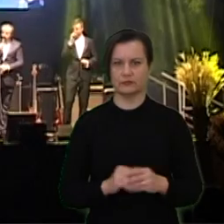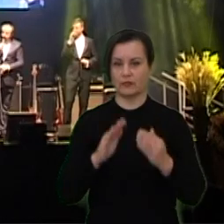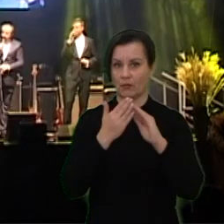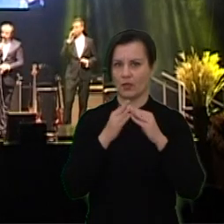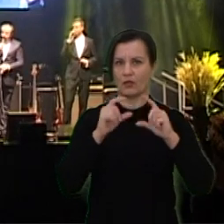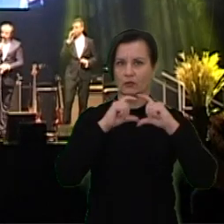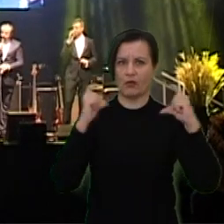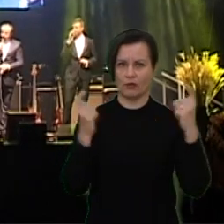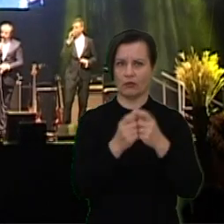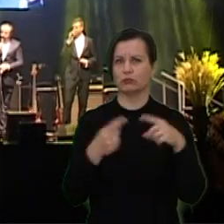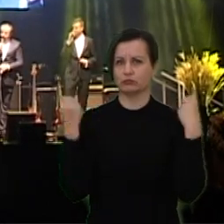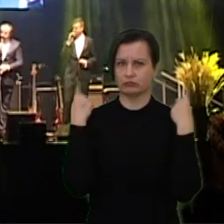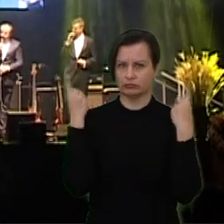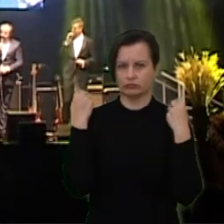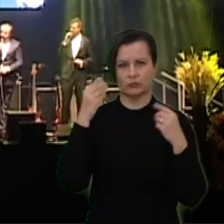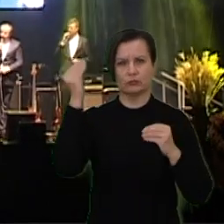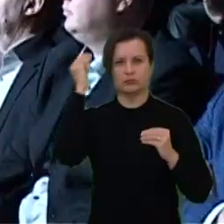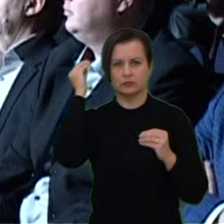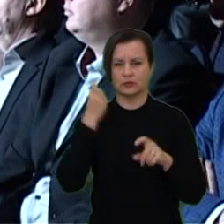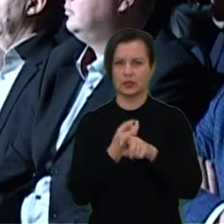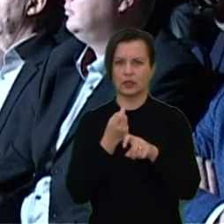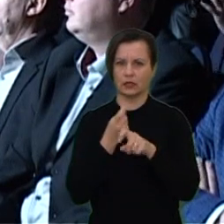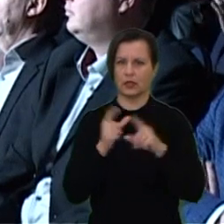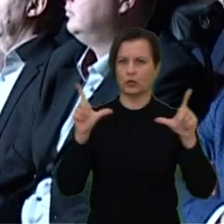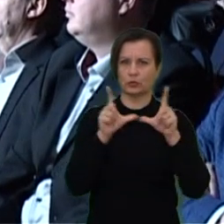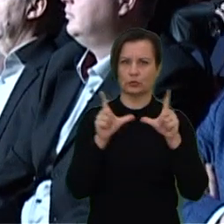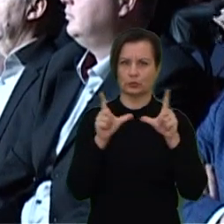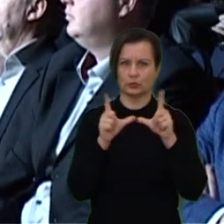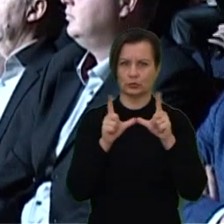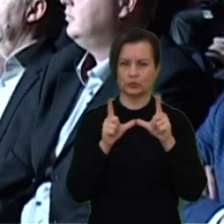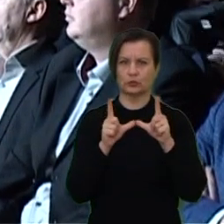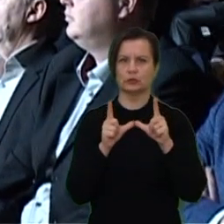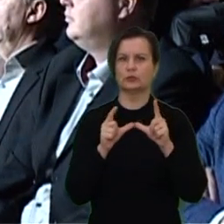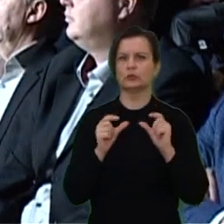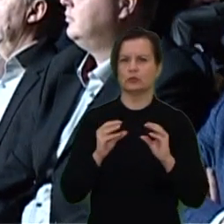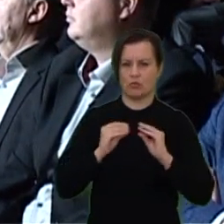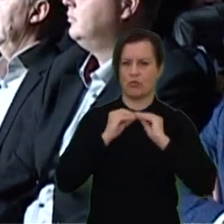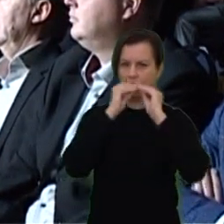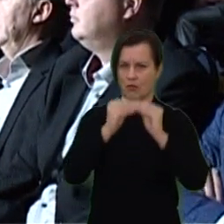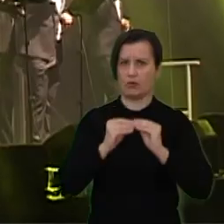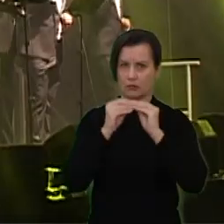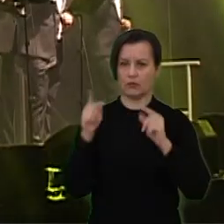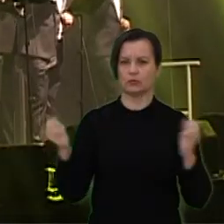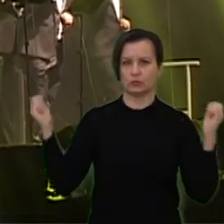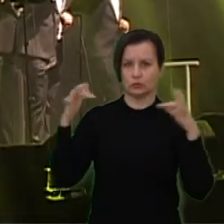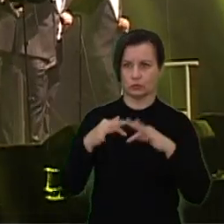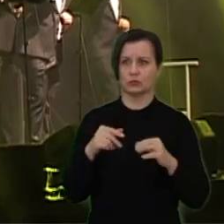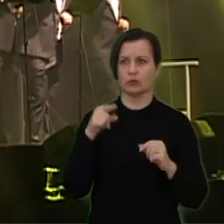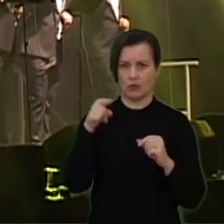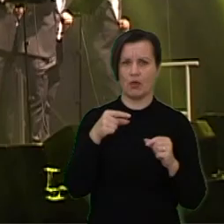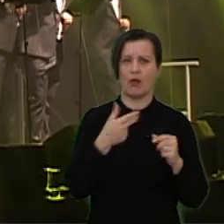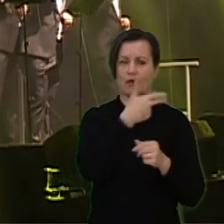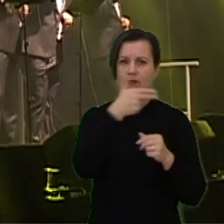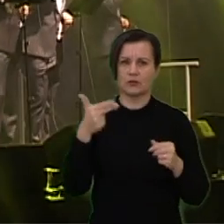Miesto arenoje iškilmingai paminėtas Kėdainių krašto ūkininkų sąjungos dešimtmetis, į kurį susirinko ne tik šios organizacijos